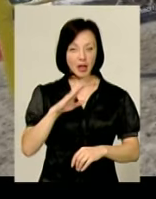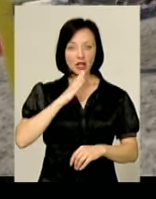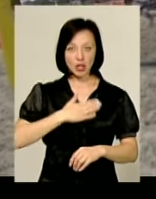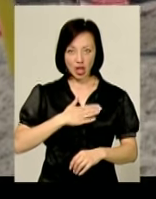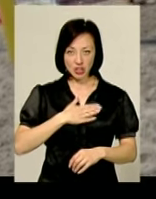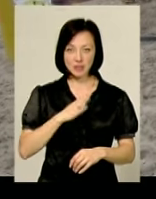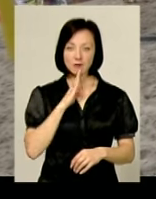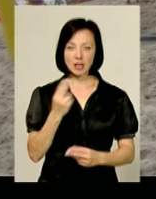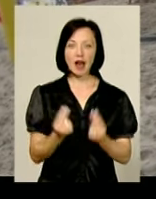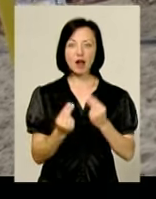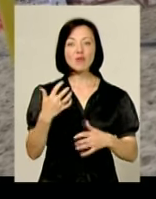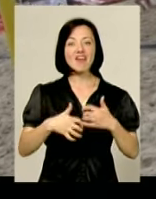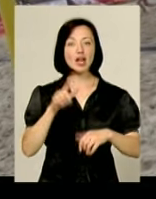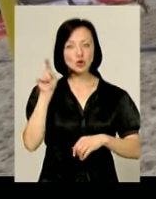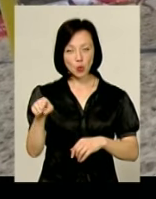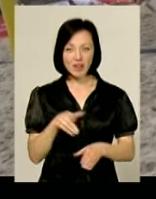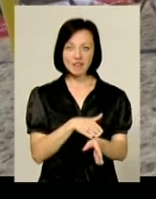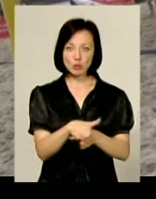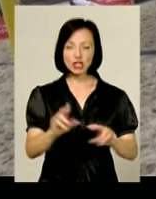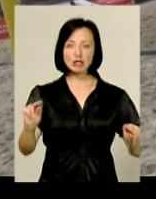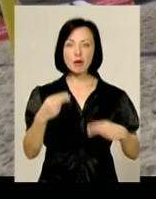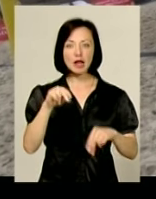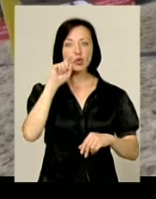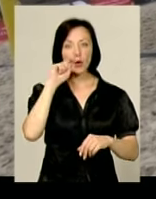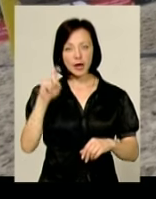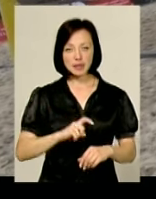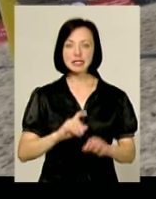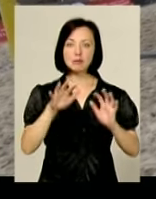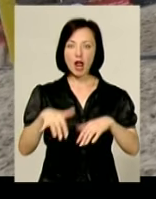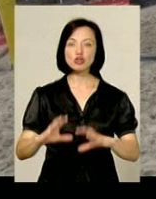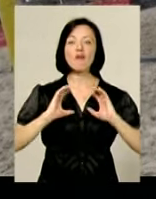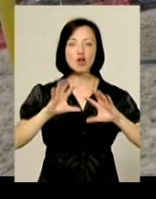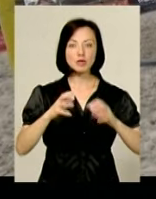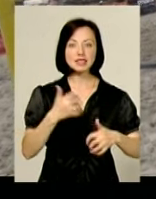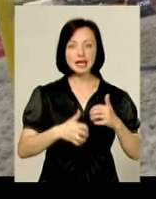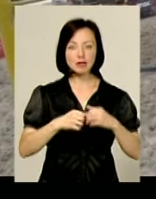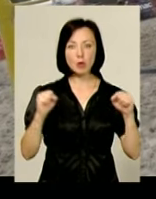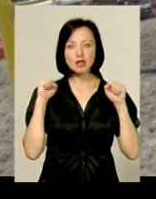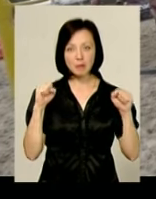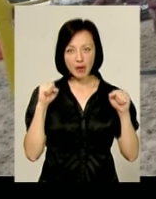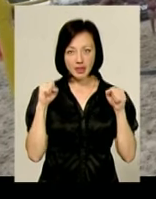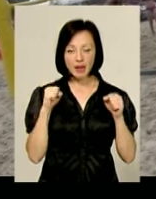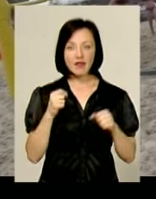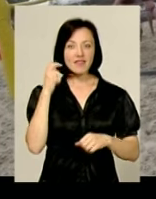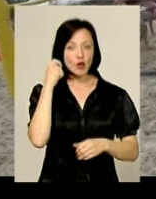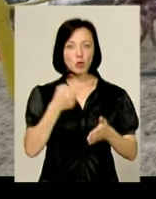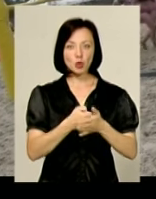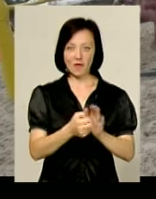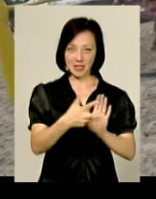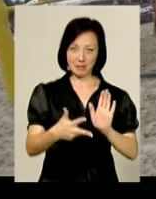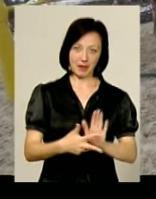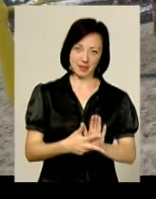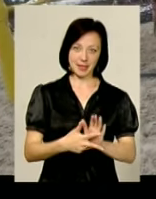волейболістки гратимуть у Херсоні. Там відбудеться чемпіонат України із пляжного волейболу серед спортсменів віком до 18